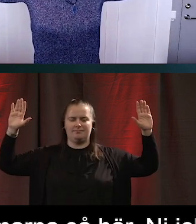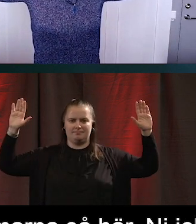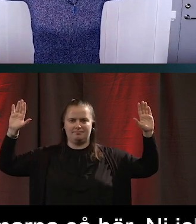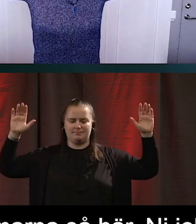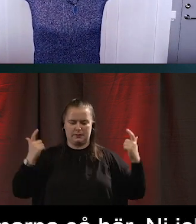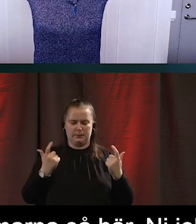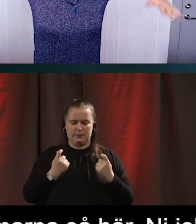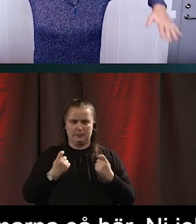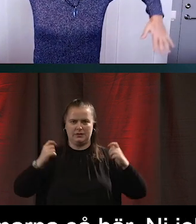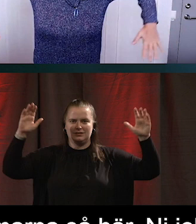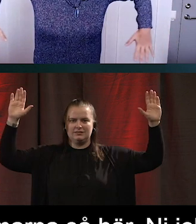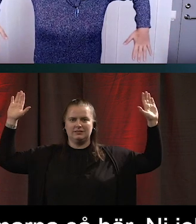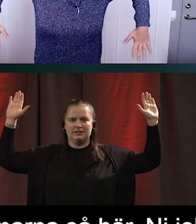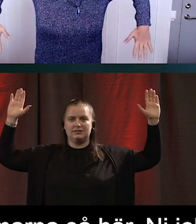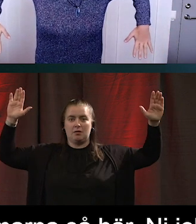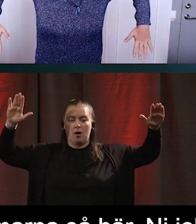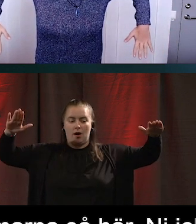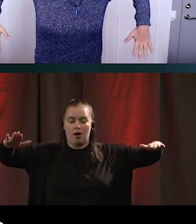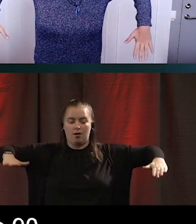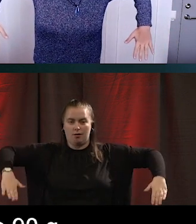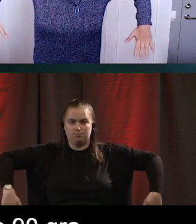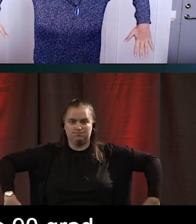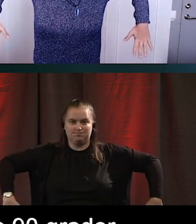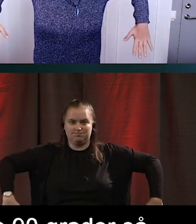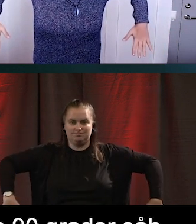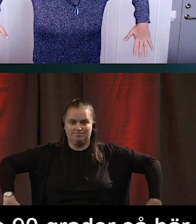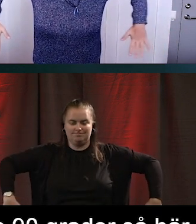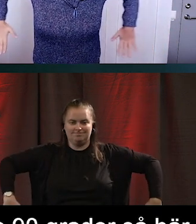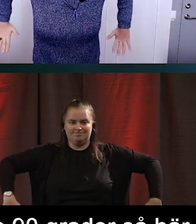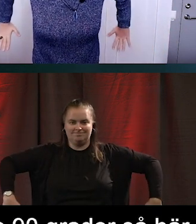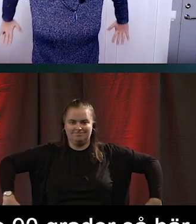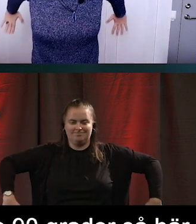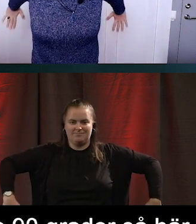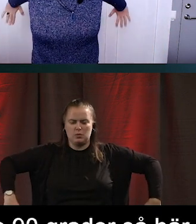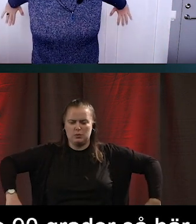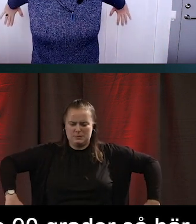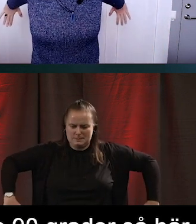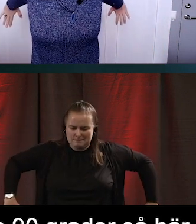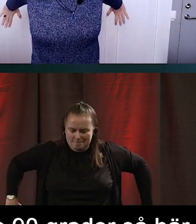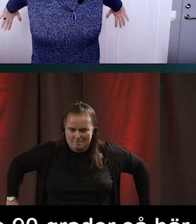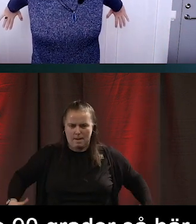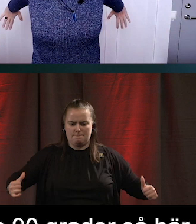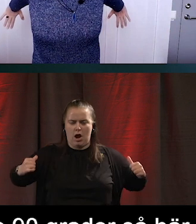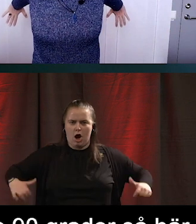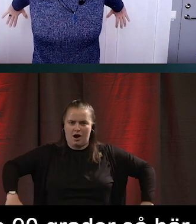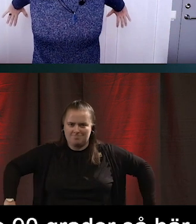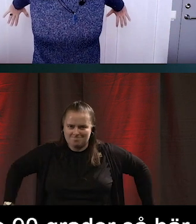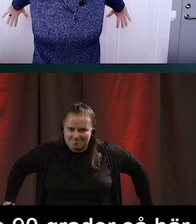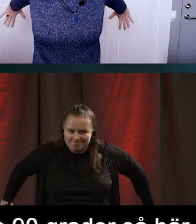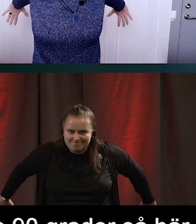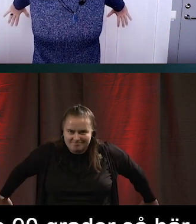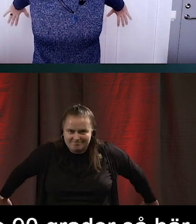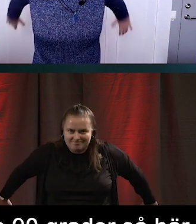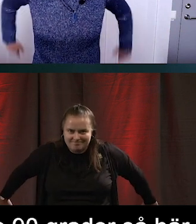lite bladen. Sen fäller vi ner dem 90 grader på det här viset. Och slutligen så trycker vi rakt bakåt som om vi gjorde en armhävning och puttar